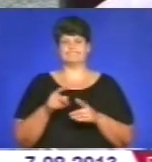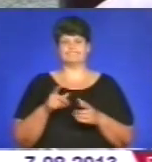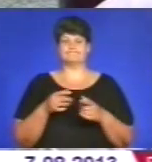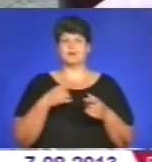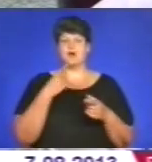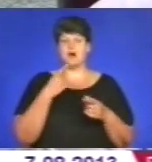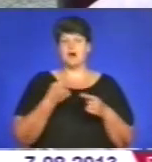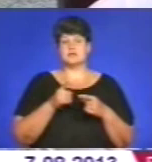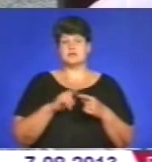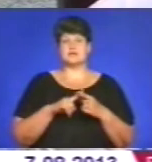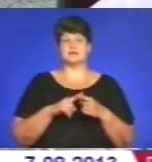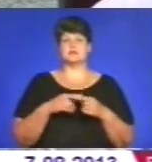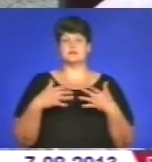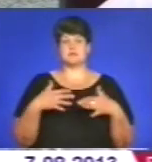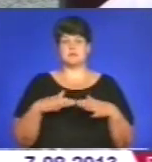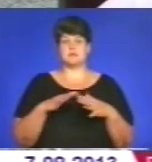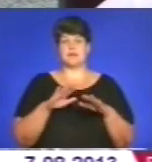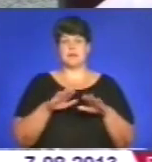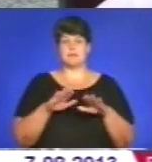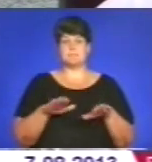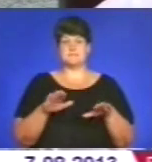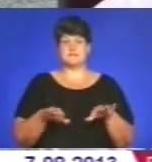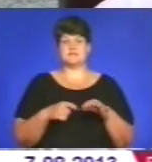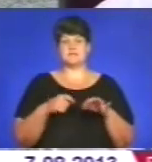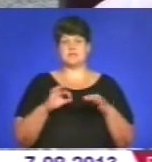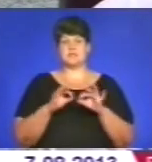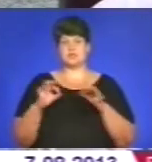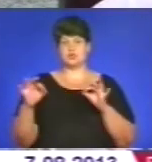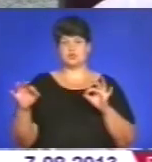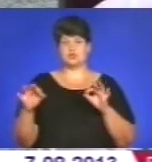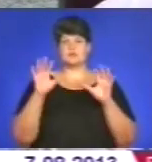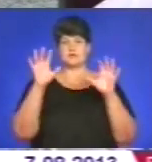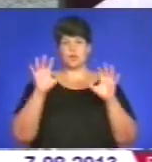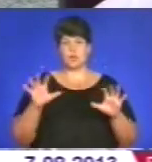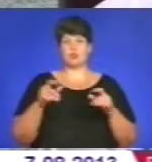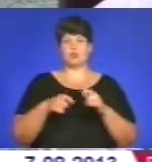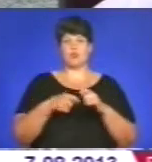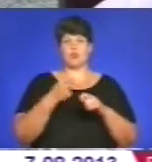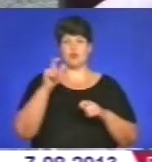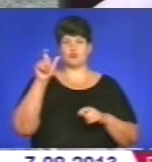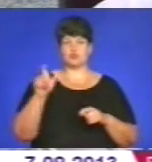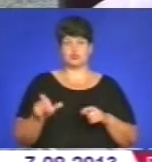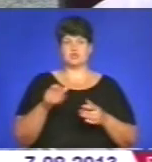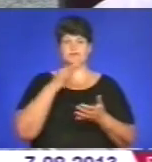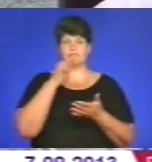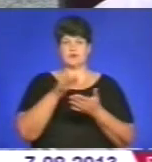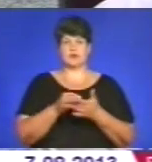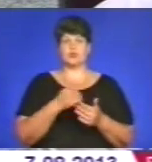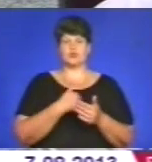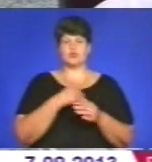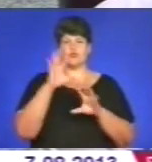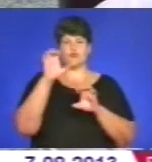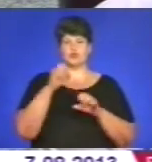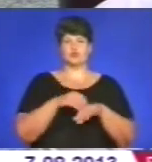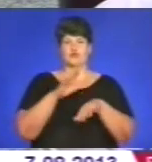слабке місце в ланцюжку. Закон порушник відповідальності. Тому я прагну, щоб була фотофіксація